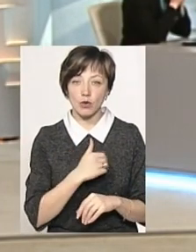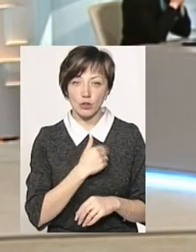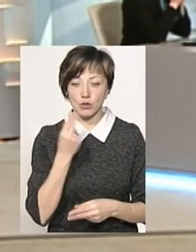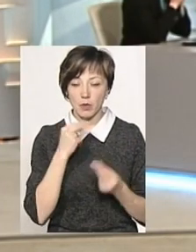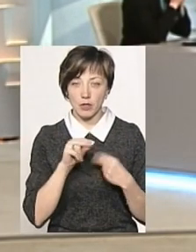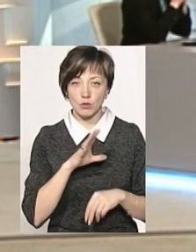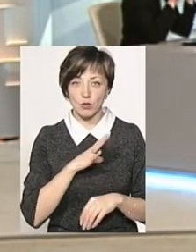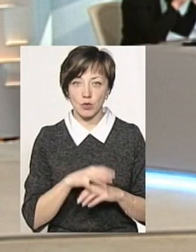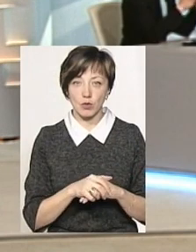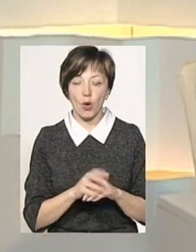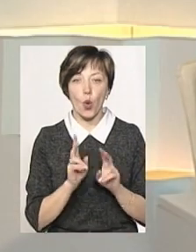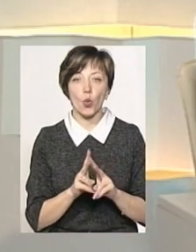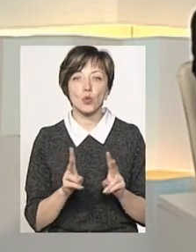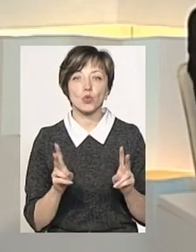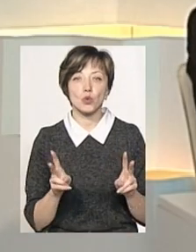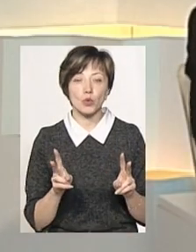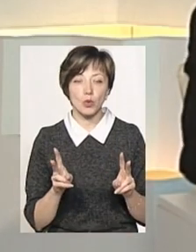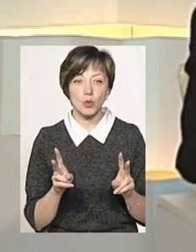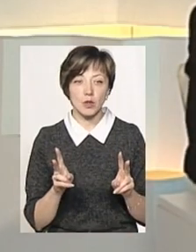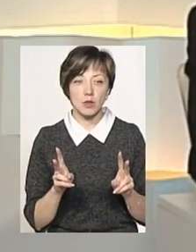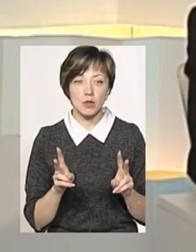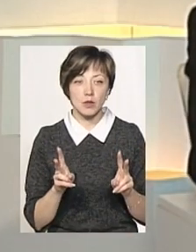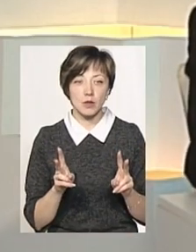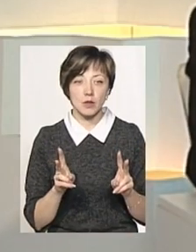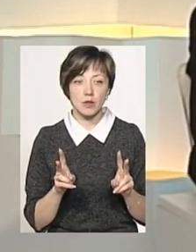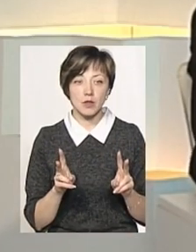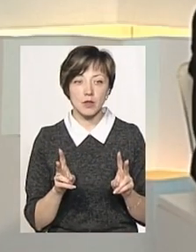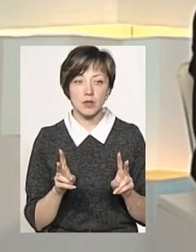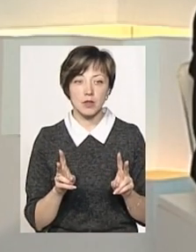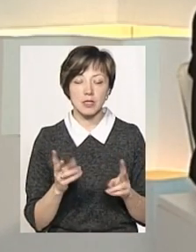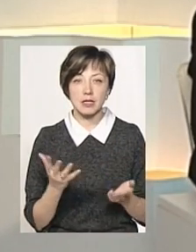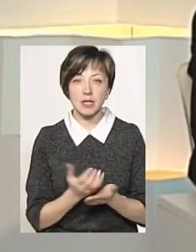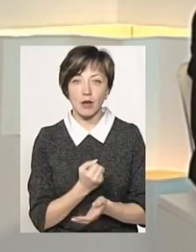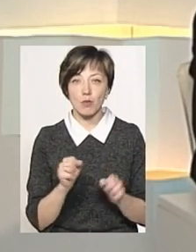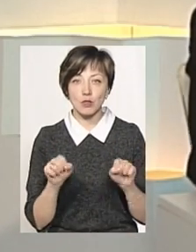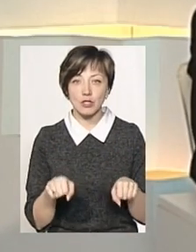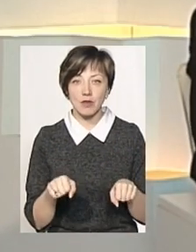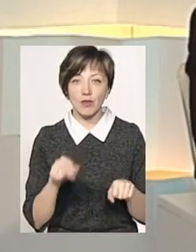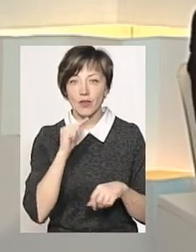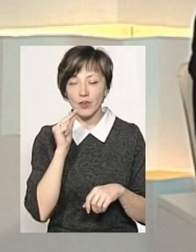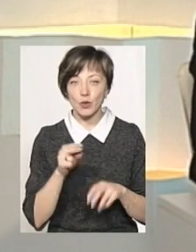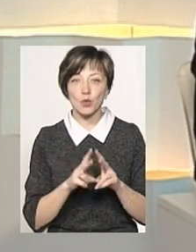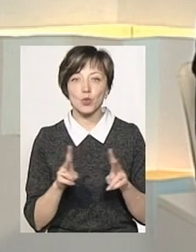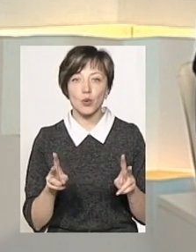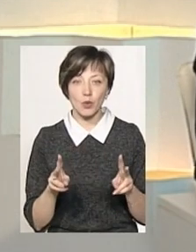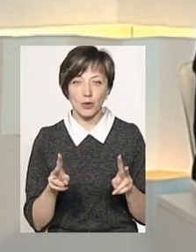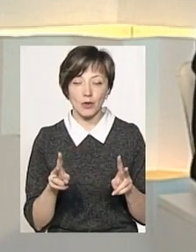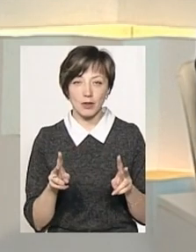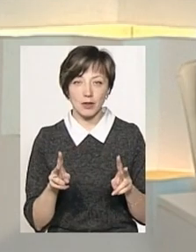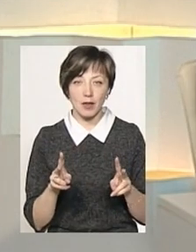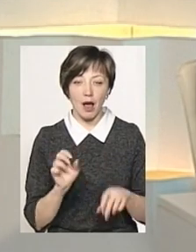краще. А хто, напевно, що давайте знайдемо, можливо, винного, хто